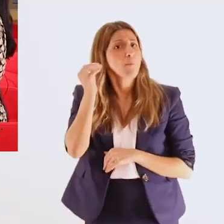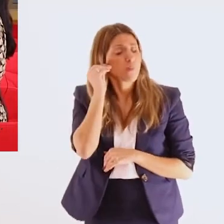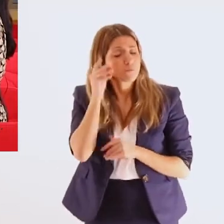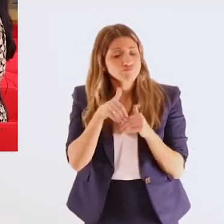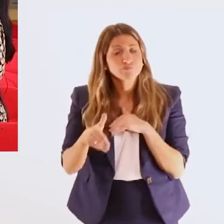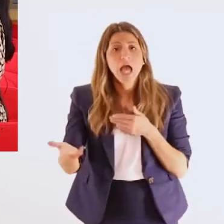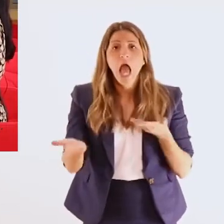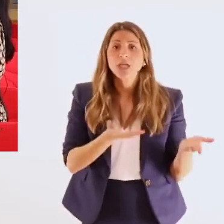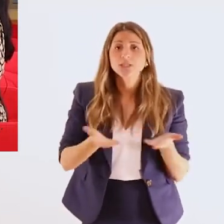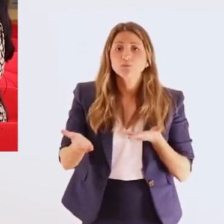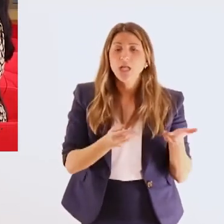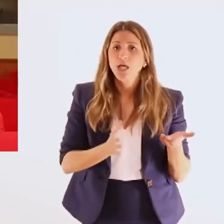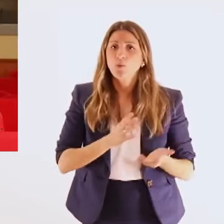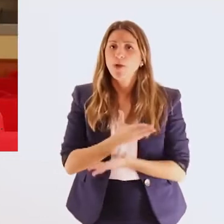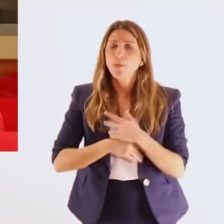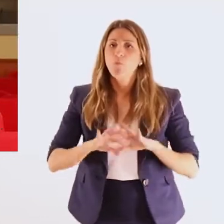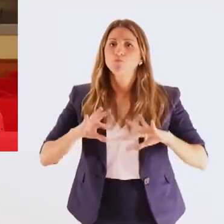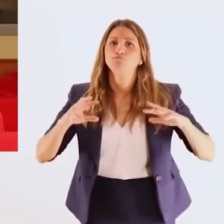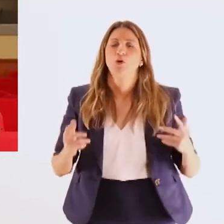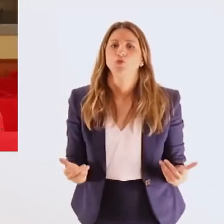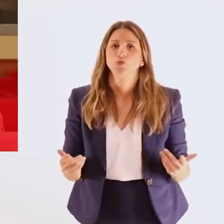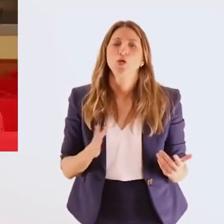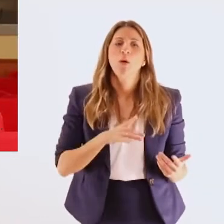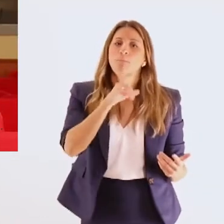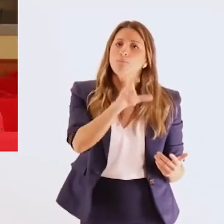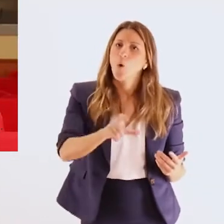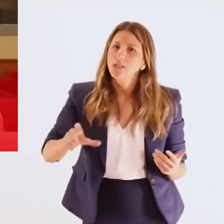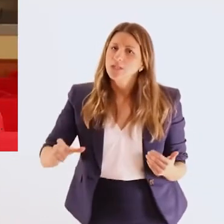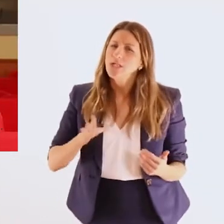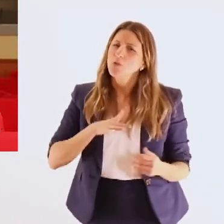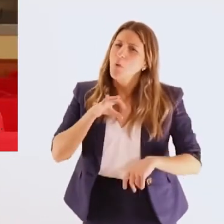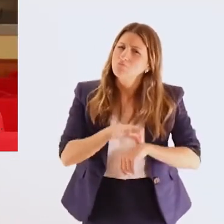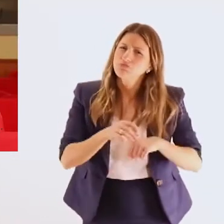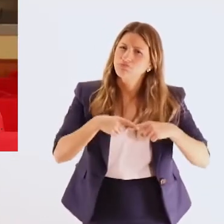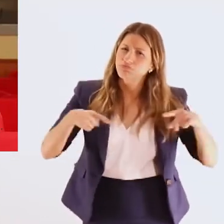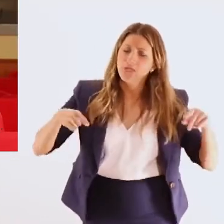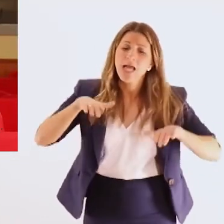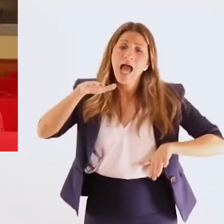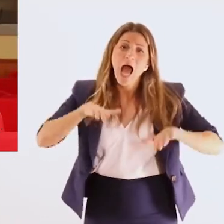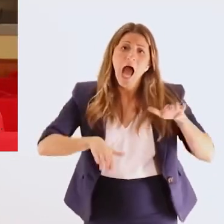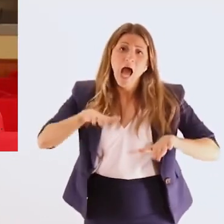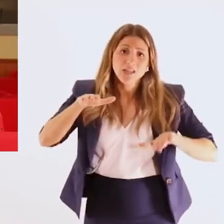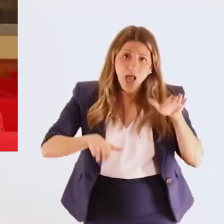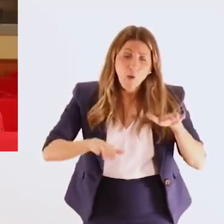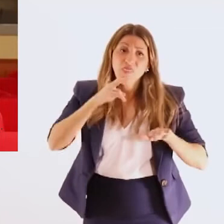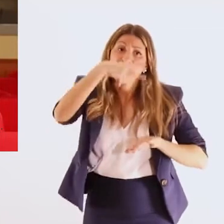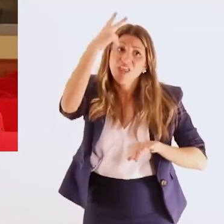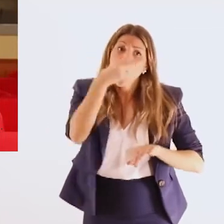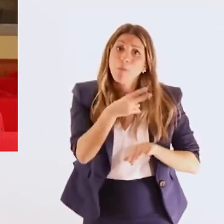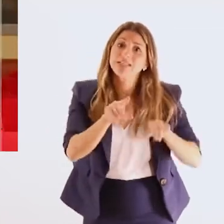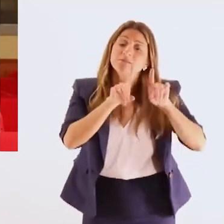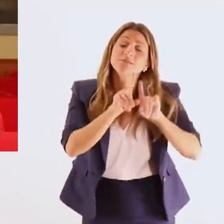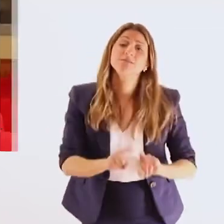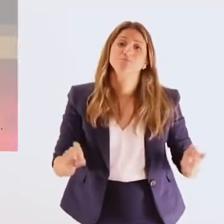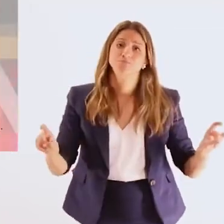αφορούν στη καλύτερη εξυπηρέτηση και συναλλαγή με τους πολίτες με αναπηρία και χρόνια σπαθήσεις βάσει της δικαιωματικής προσέγγισης της